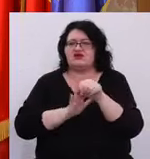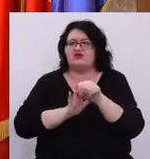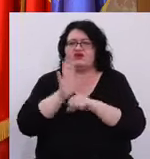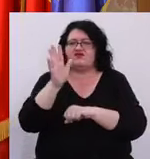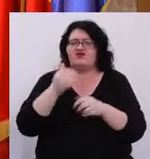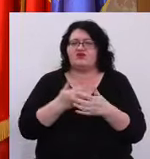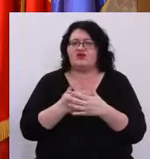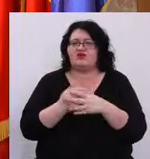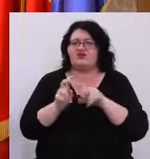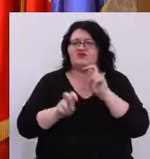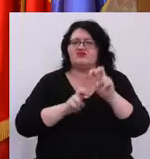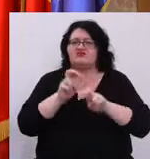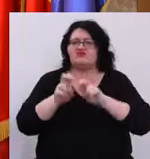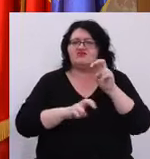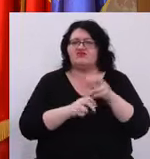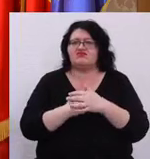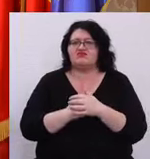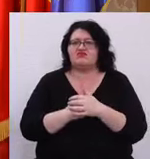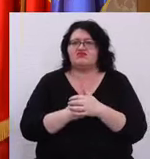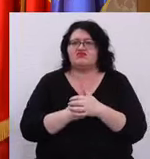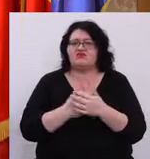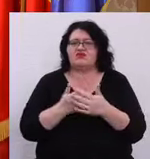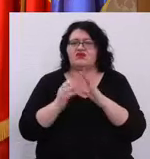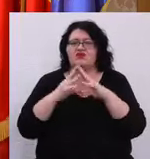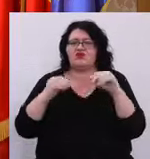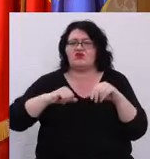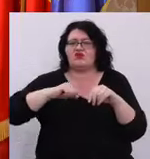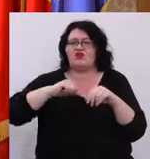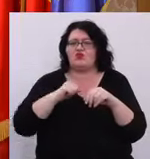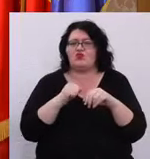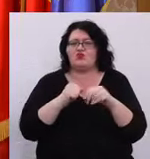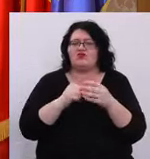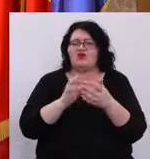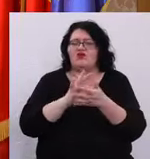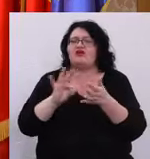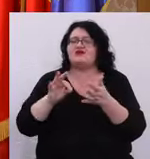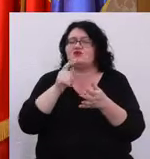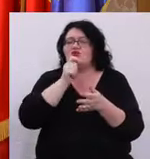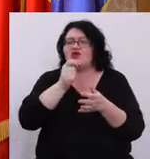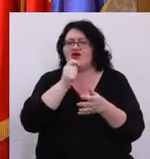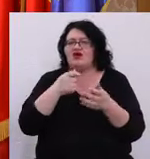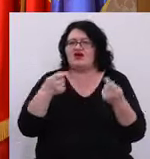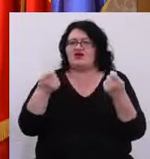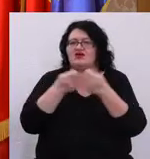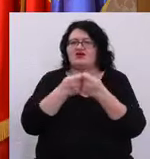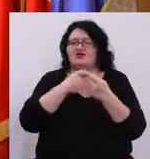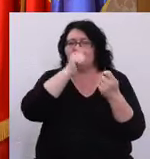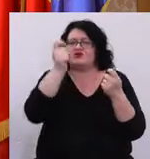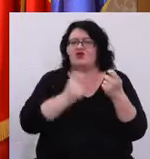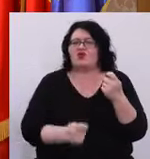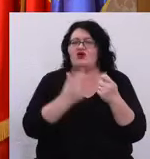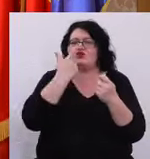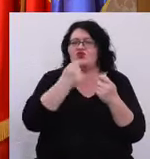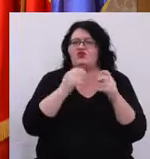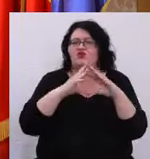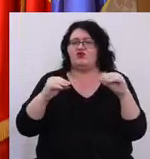un angiograf, cumpărat pe un proiect transfrontalier România-Ungaria, și un computer tomograf, cumpărat de asemenea pe un proiect